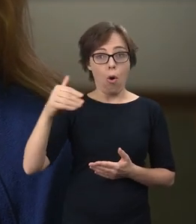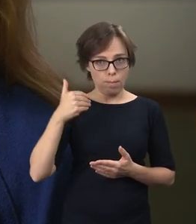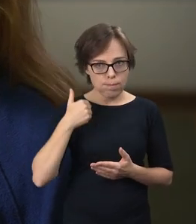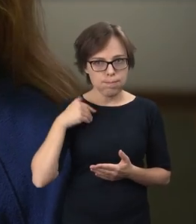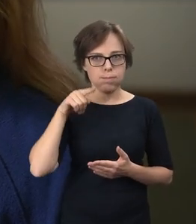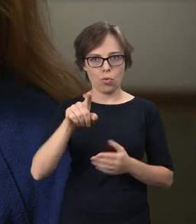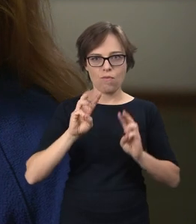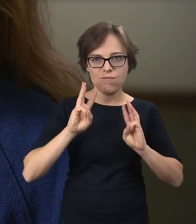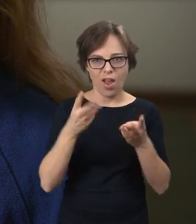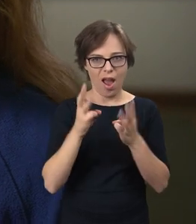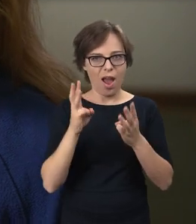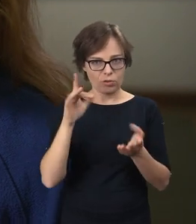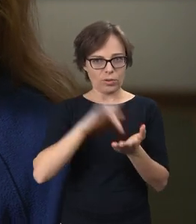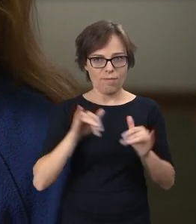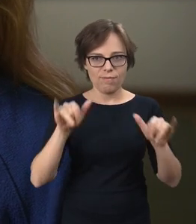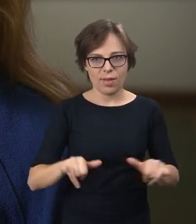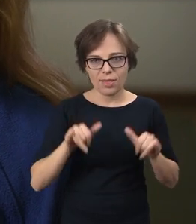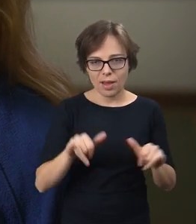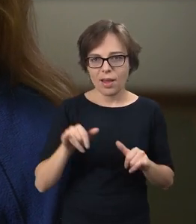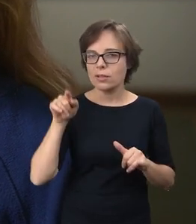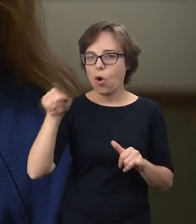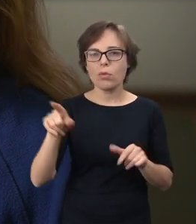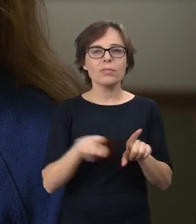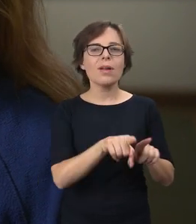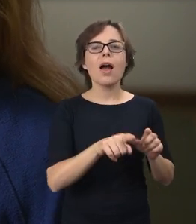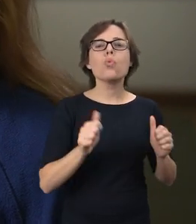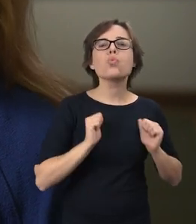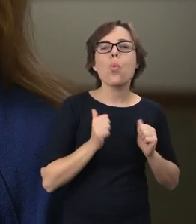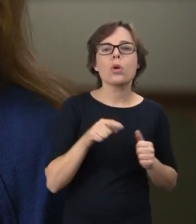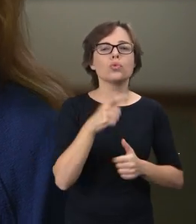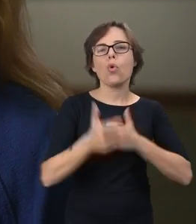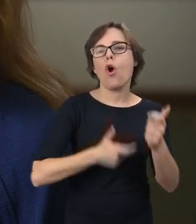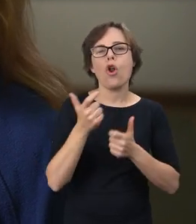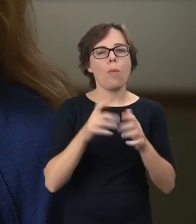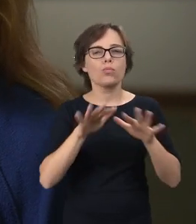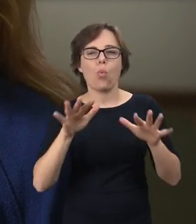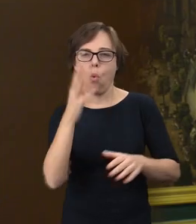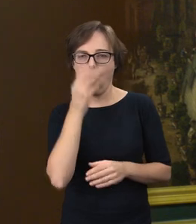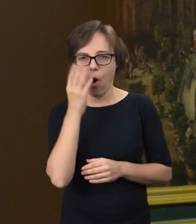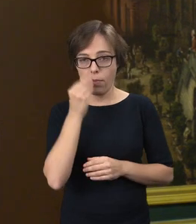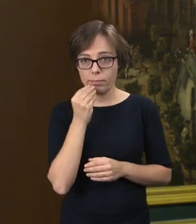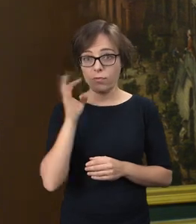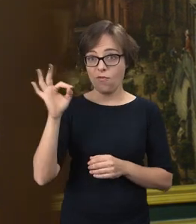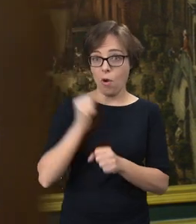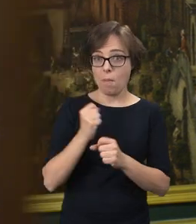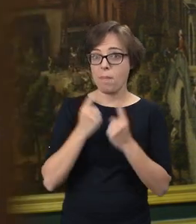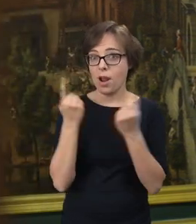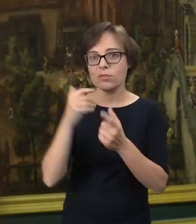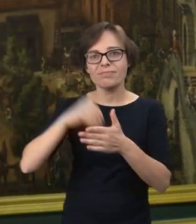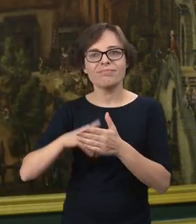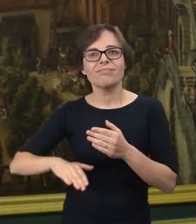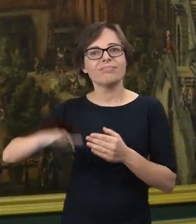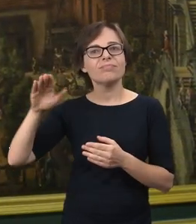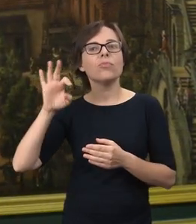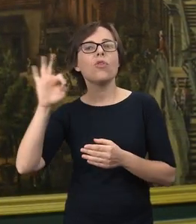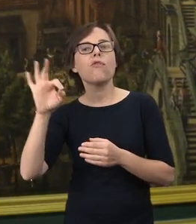on bardzo duży warsztat w tym mieście, produkując na potrzeby turystów setki obrazów. To w jego pracowni wychował się jego